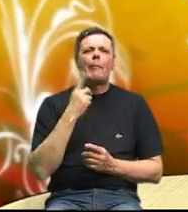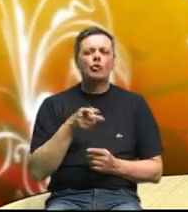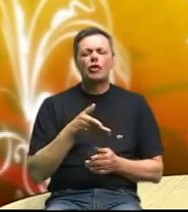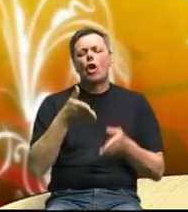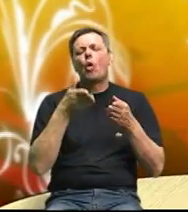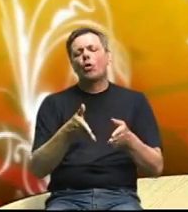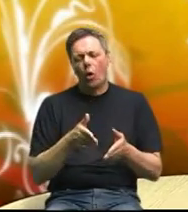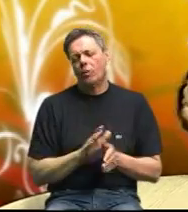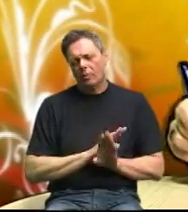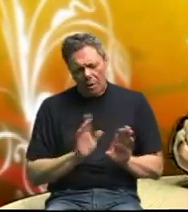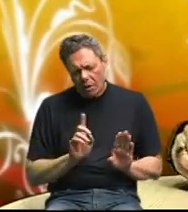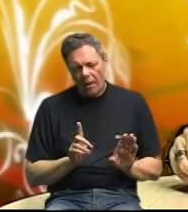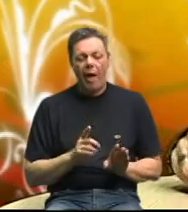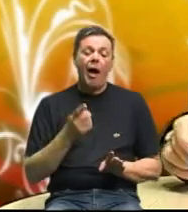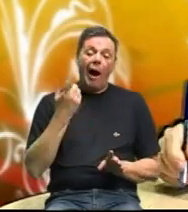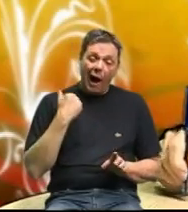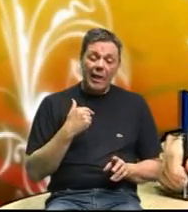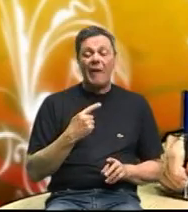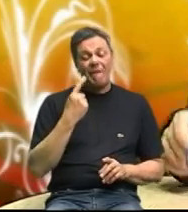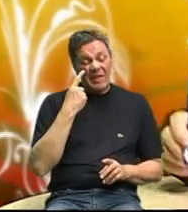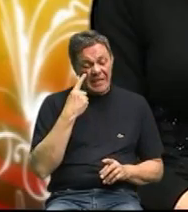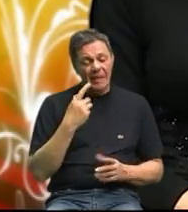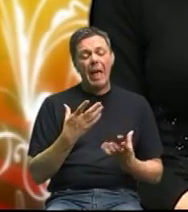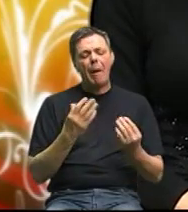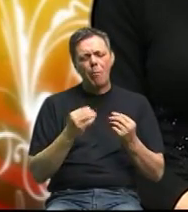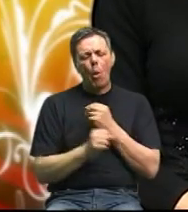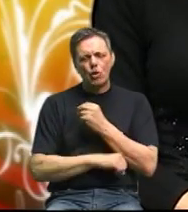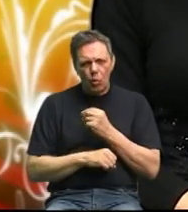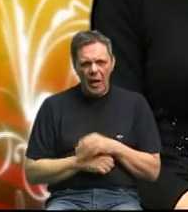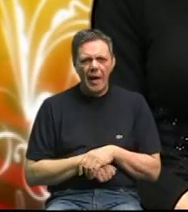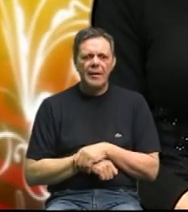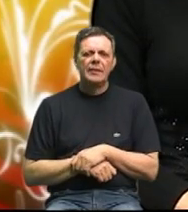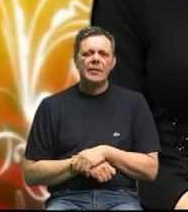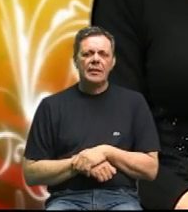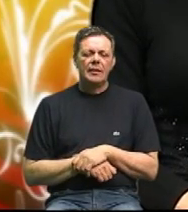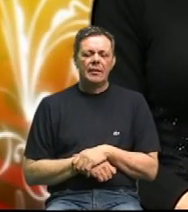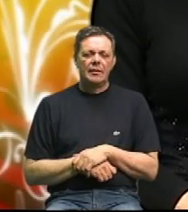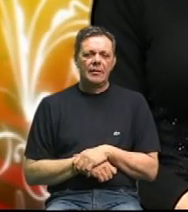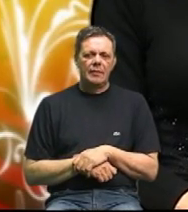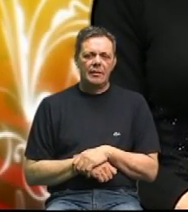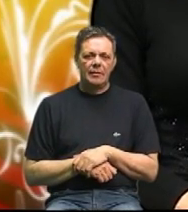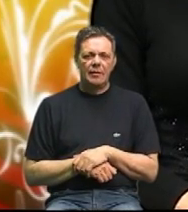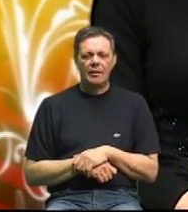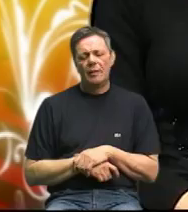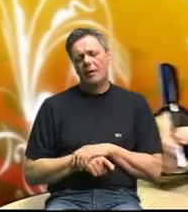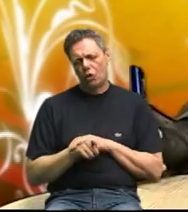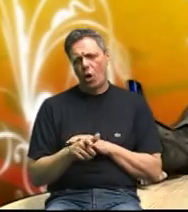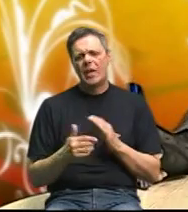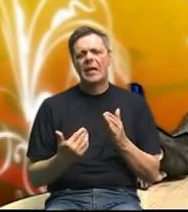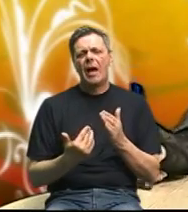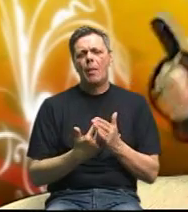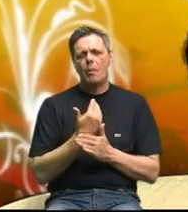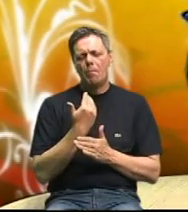ozdravićete nemojte ale ima ovakvih studija tako je to je sa normalnom suvremenom medicinom